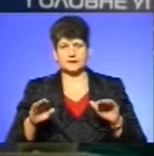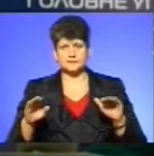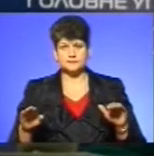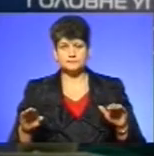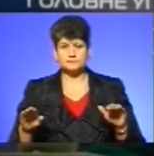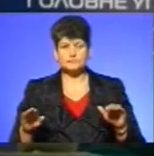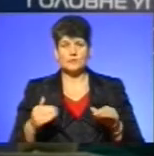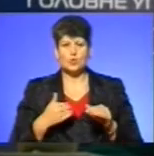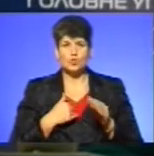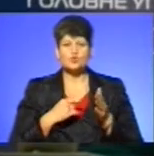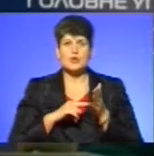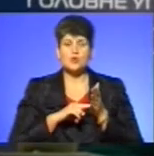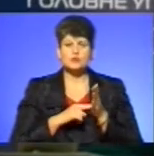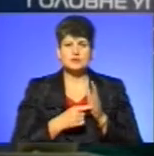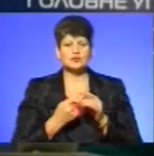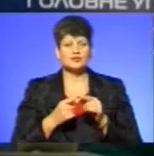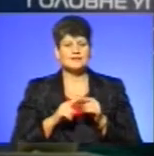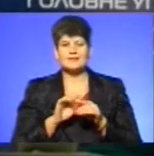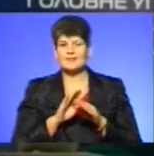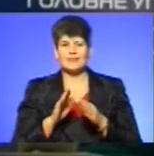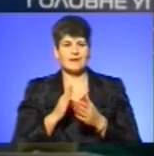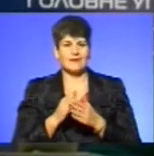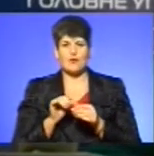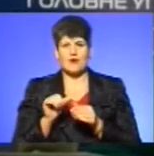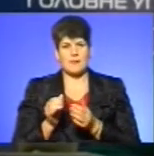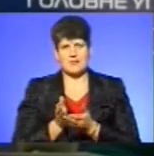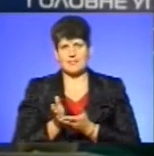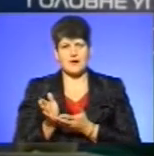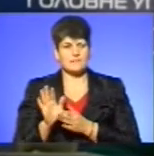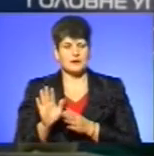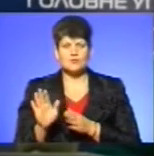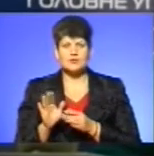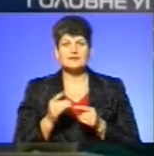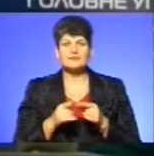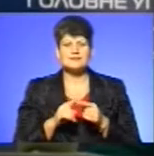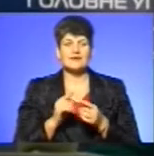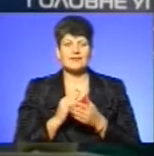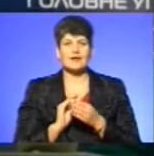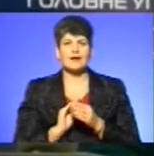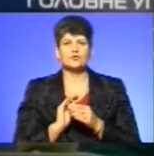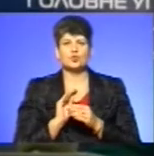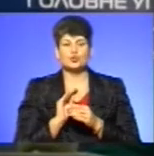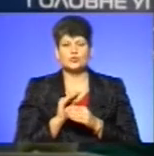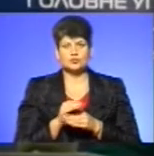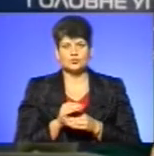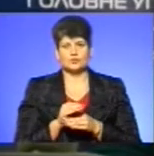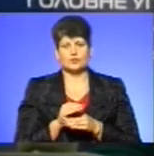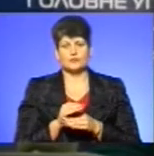Хочу наголосити, що це не є окремий напрямок, це є як додатковий інструмент